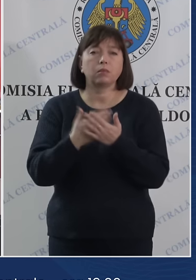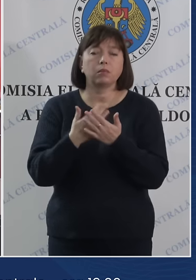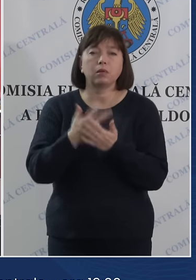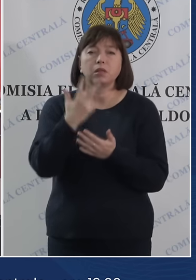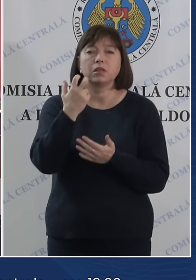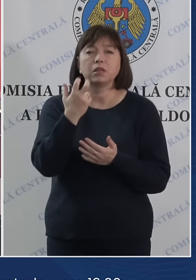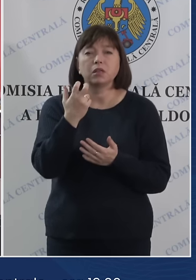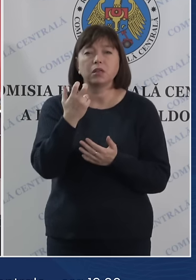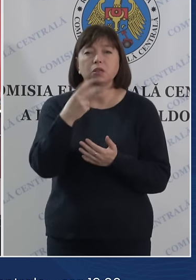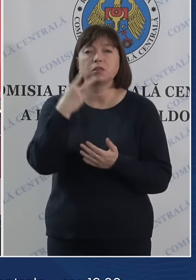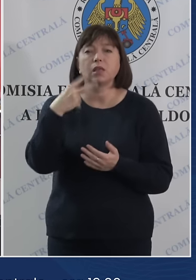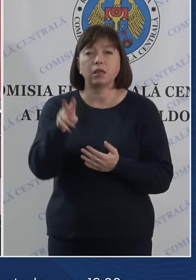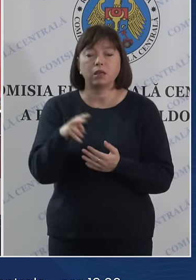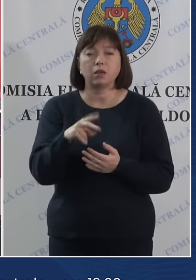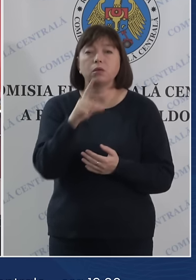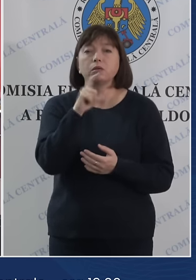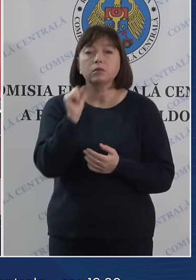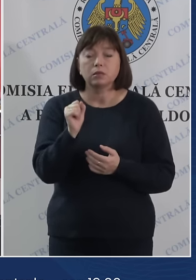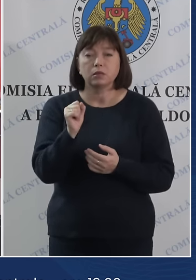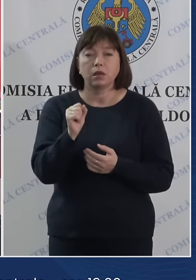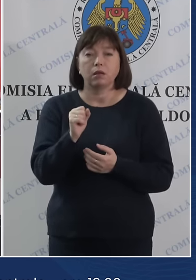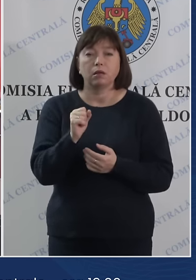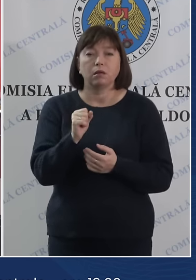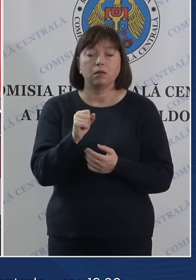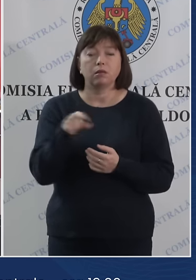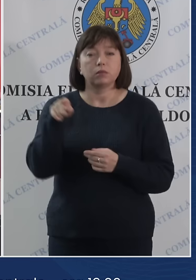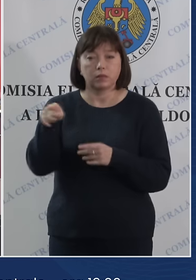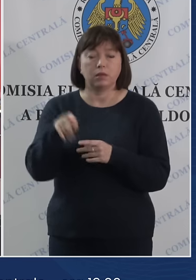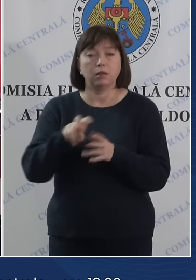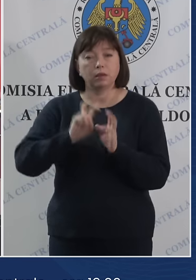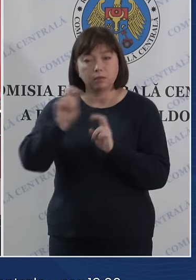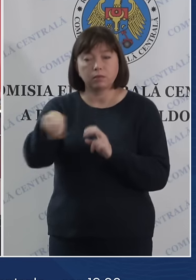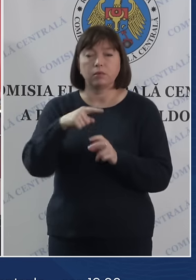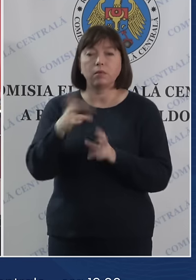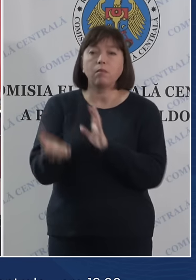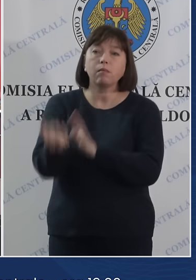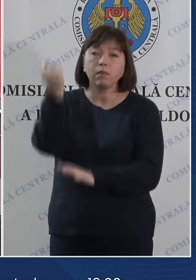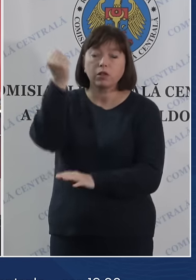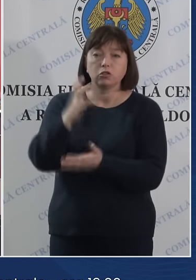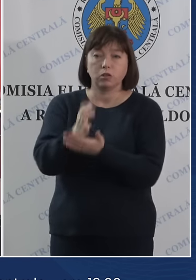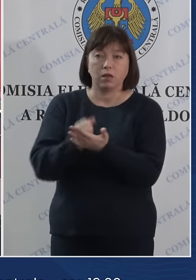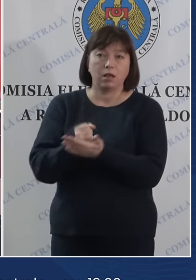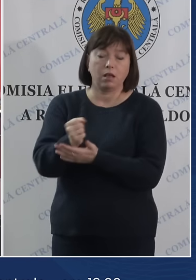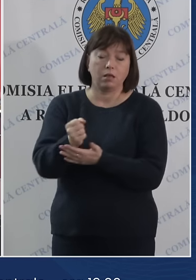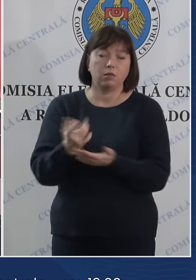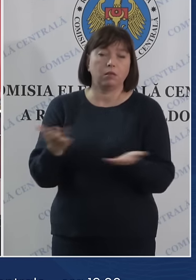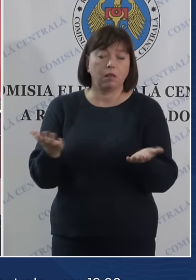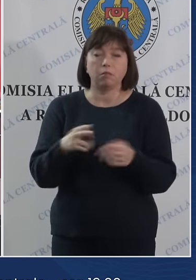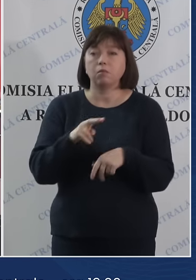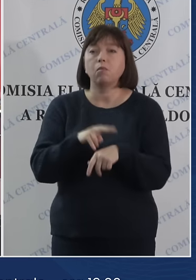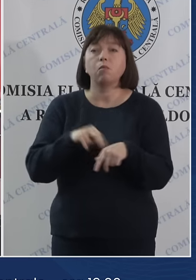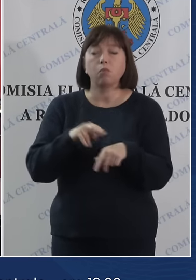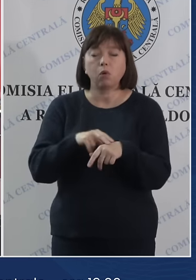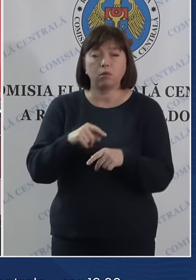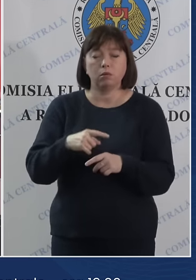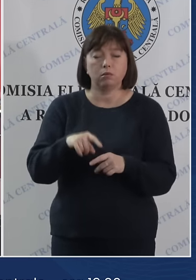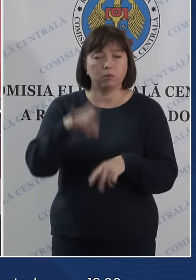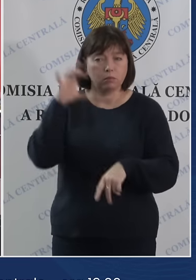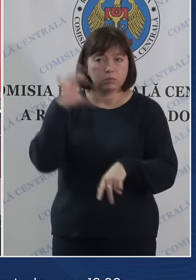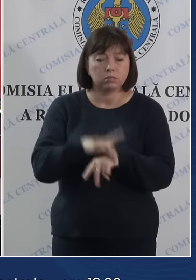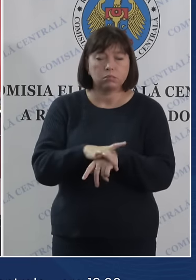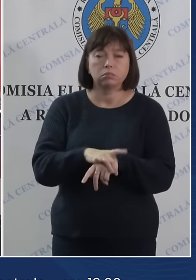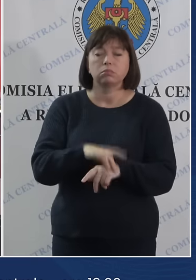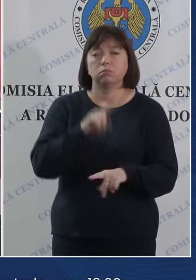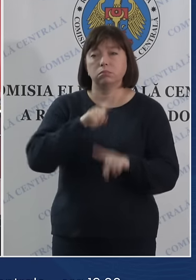300 de ceva de euro pentru a șeze făsta votul pentru un anumit candidat. Deci, poliția a semnalizat cazul dat,